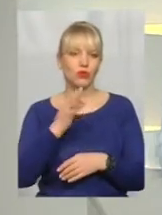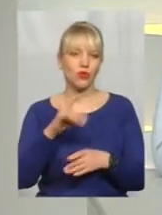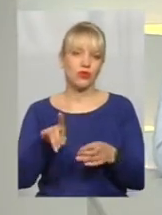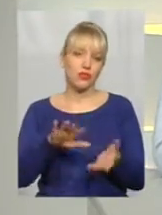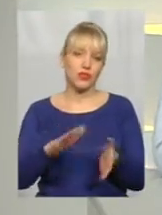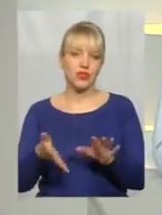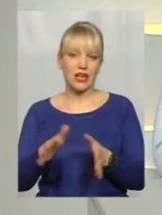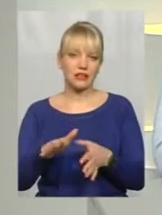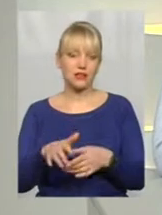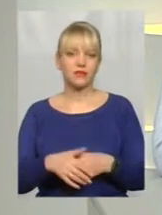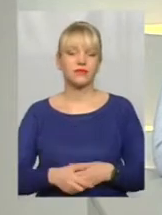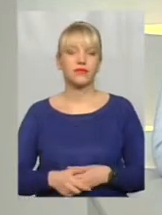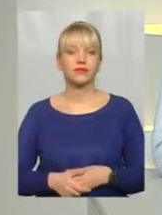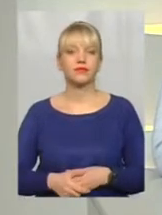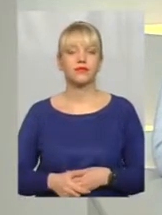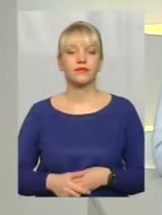Мимохідь. Мимохідь.